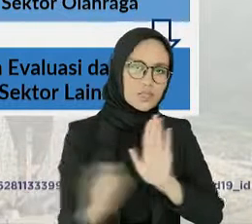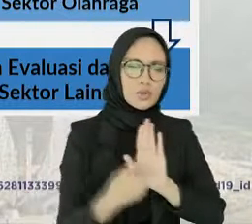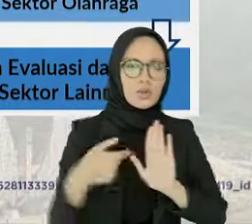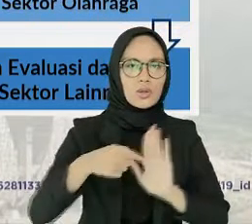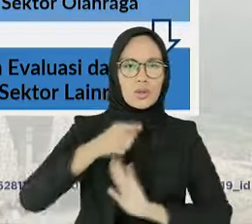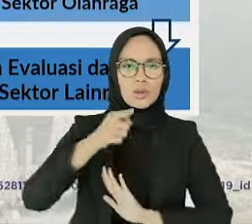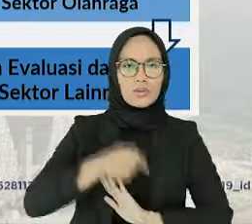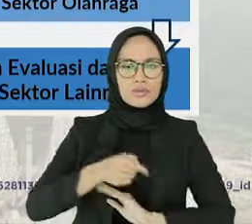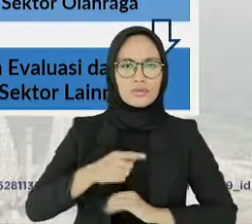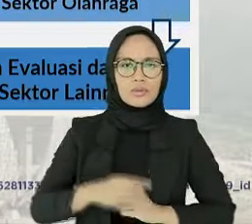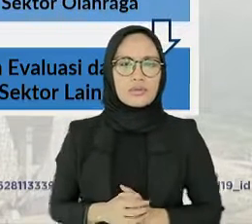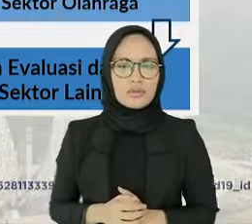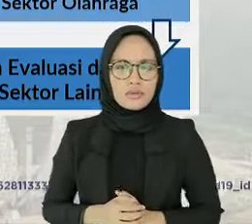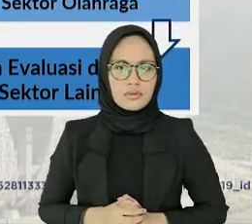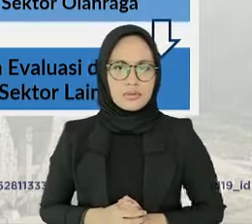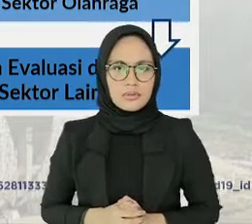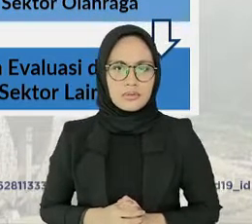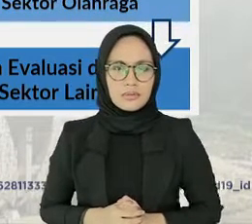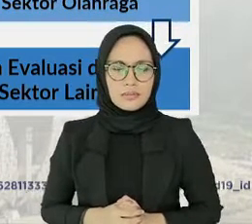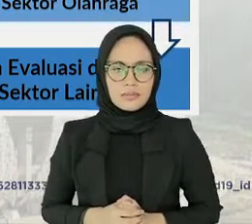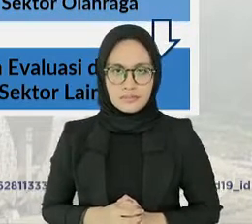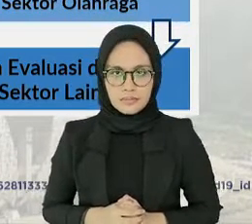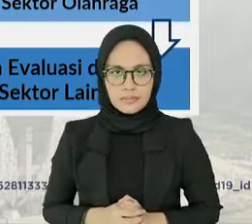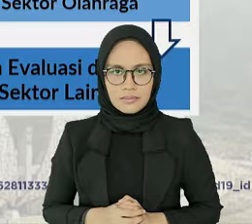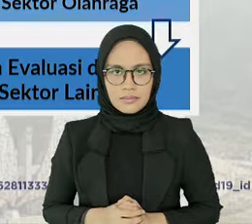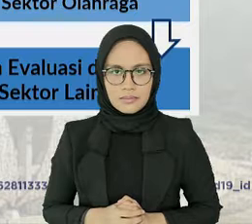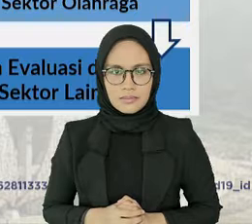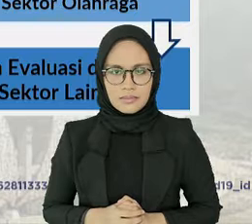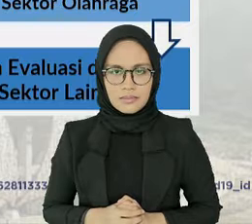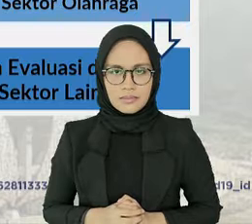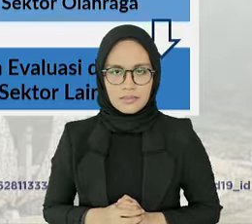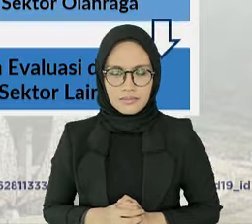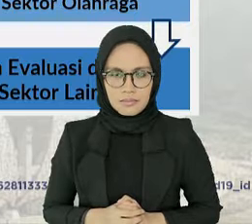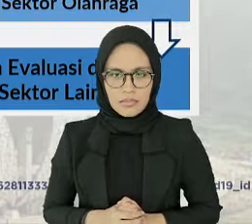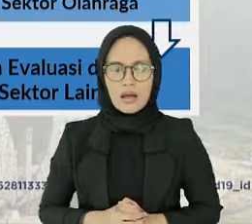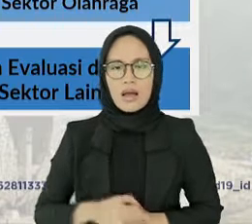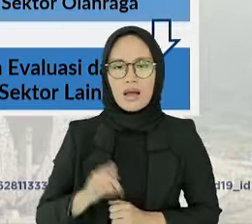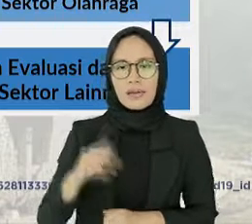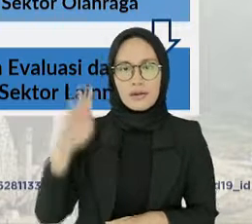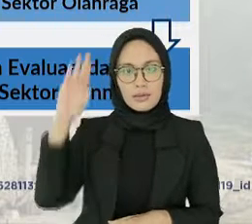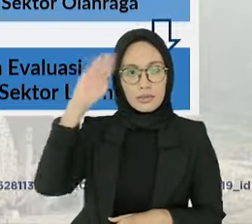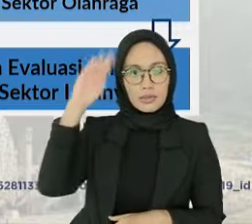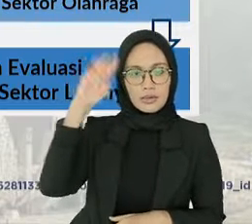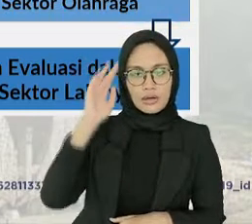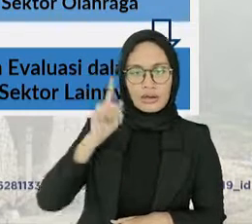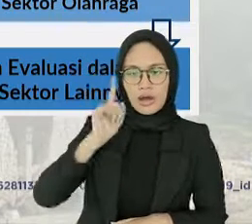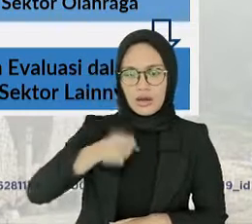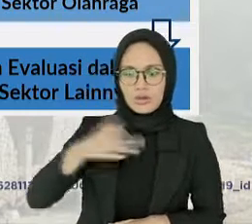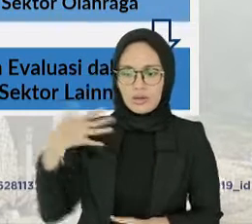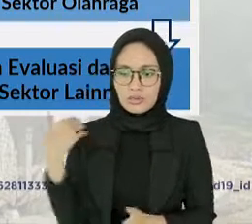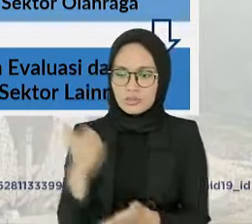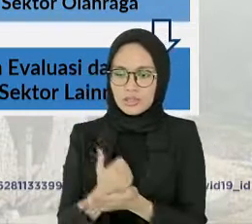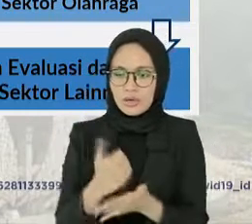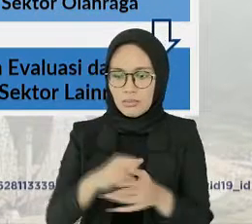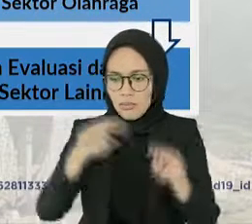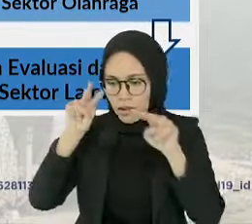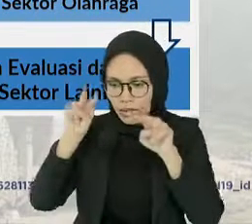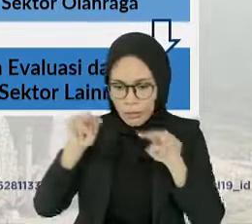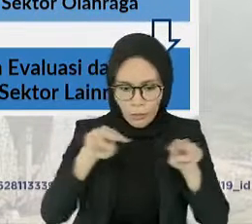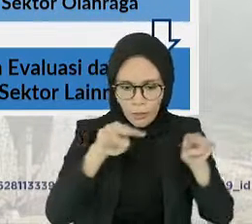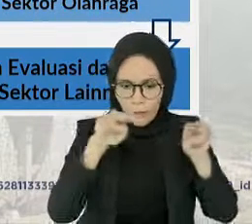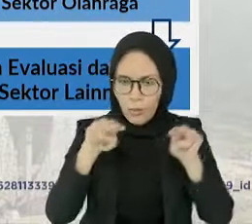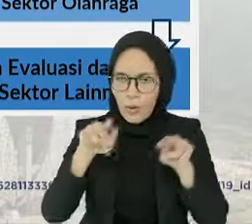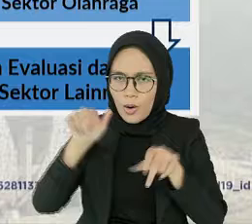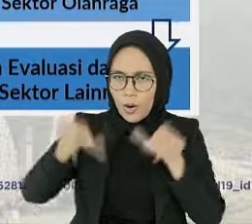berlangsung sebagai pihak yang khusus dipilih mengawasi kepatuan protokol kesehatan saat acara utama berlangsung.